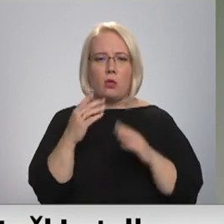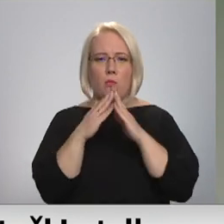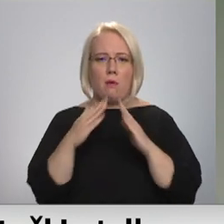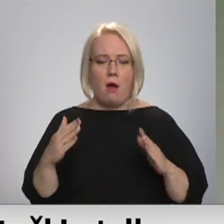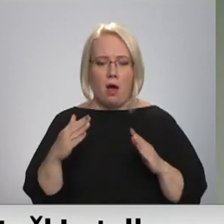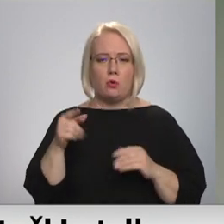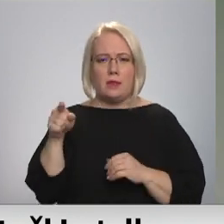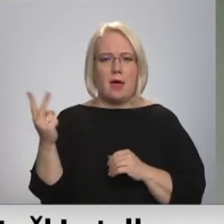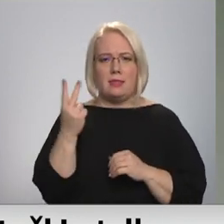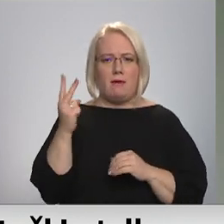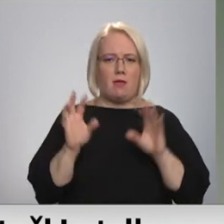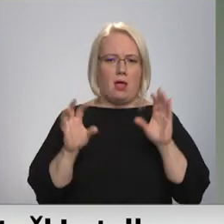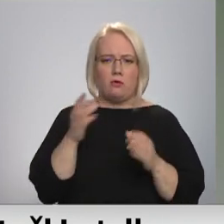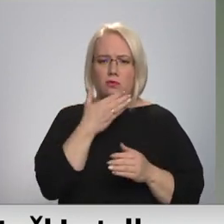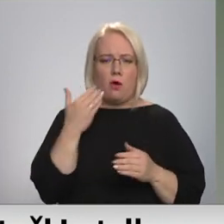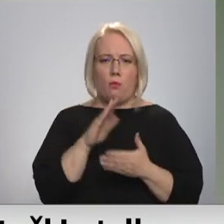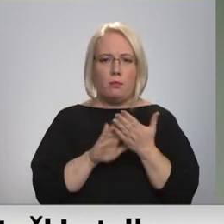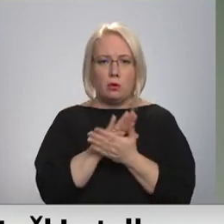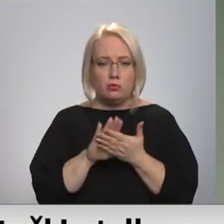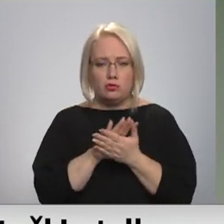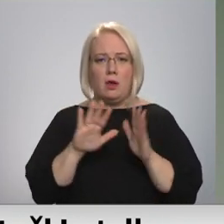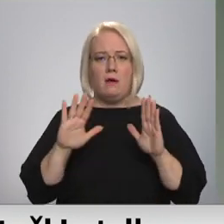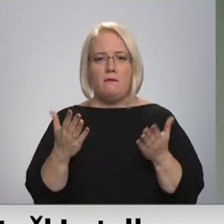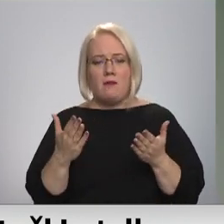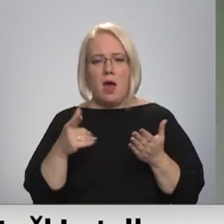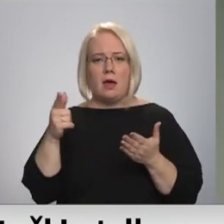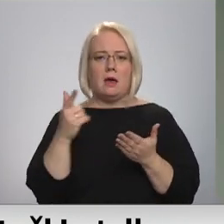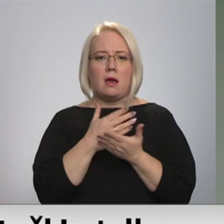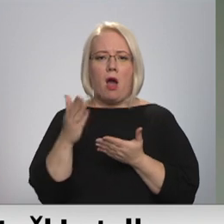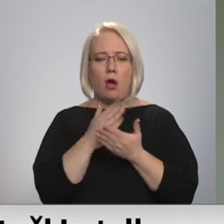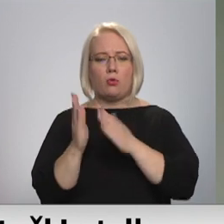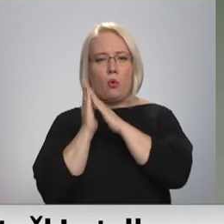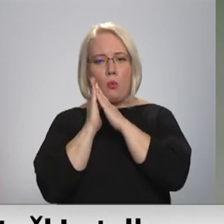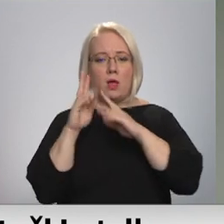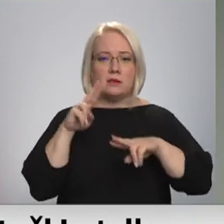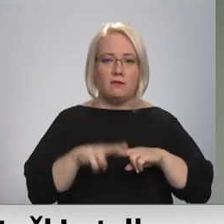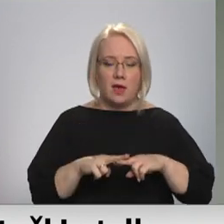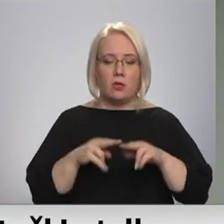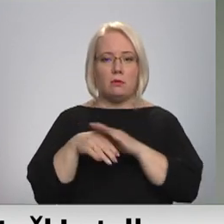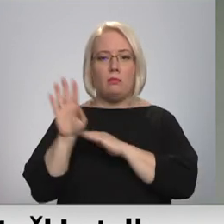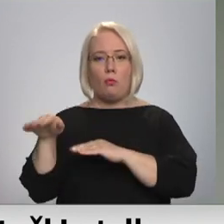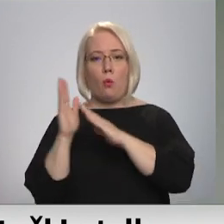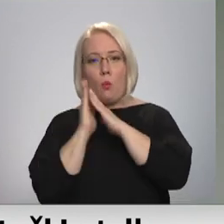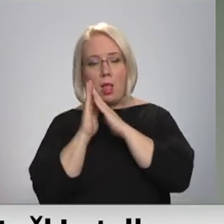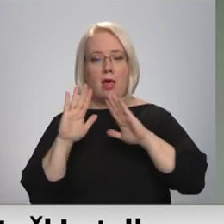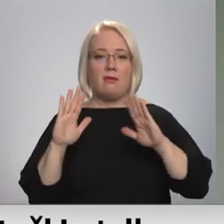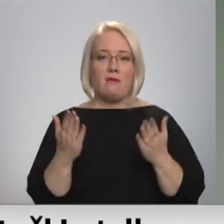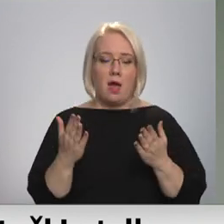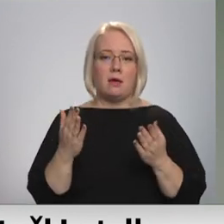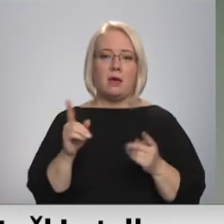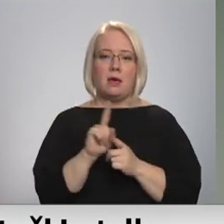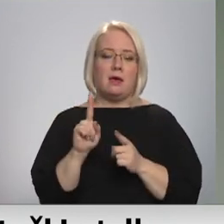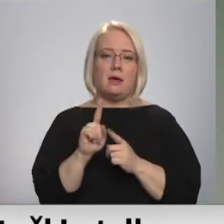lāči. Viņi ir vai kā ar to guļas vietas un dodās gulēt vai arī ir